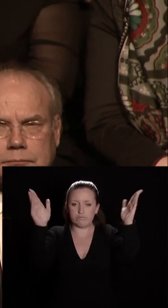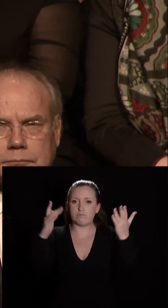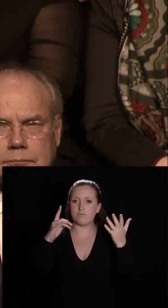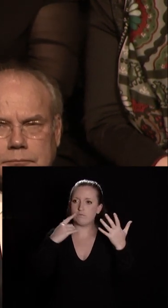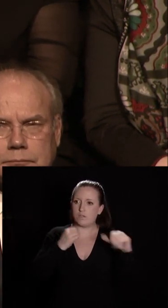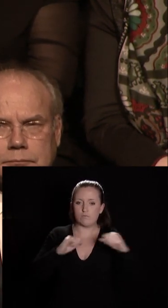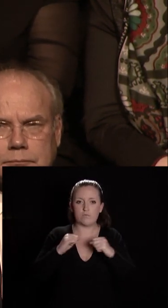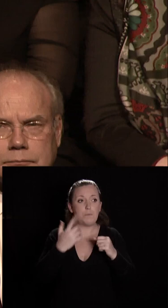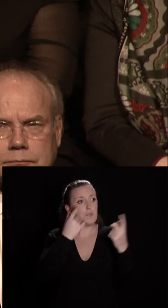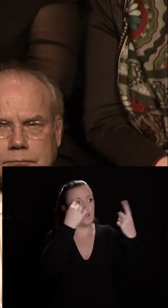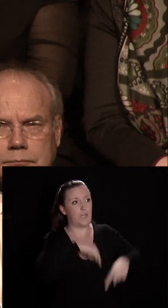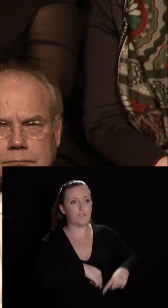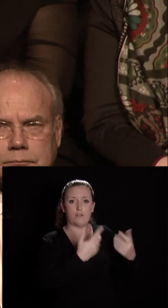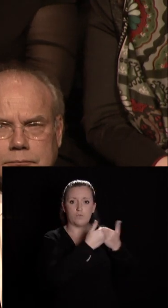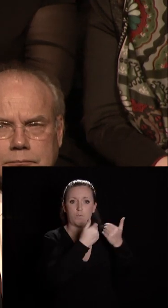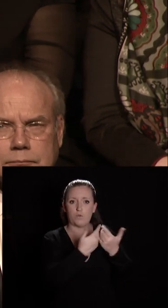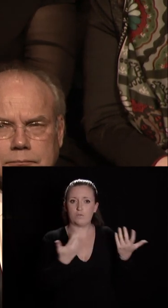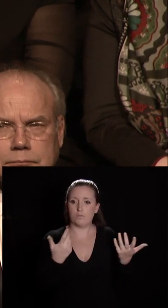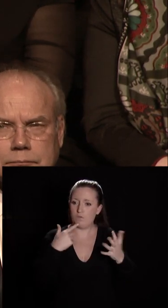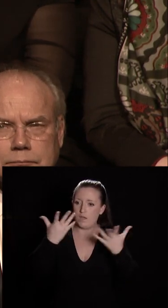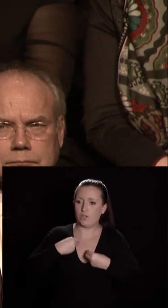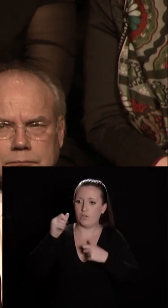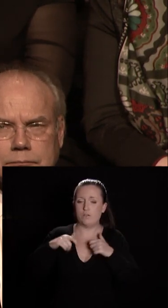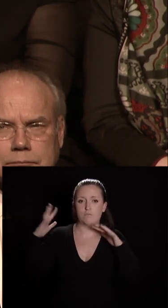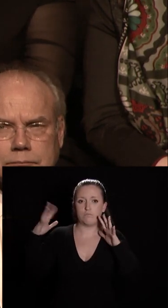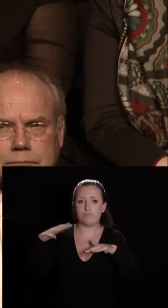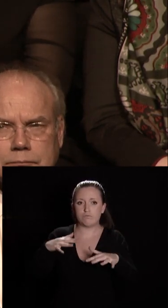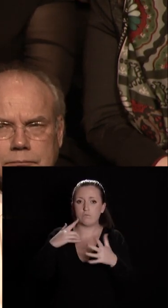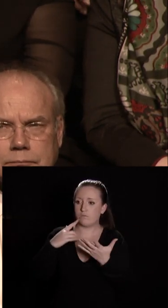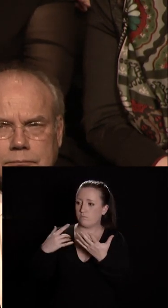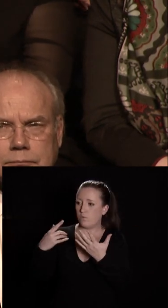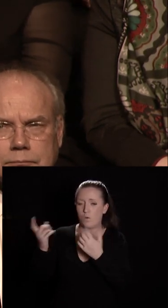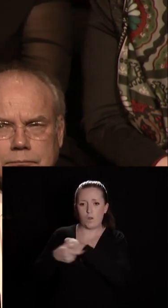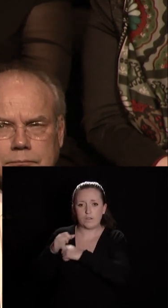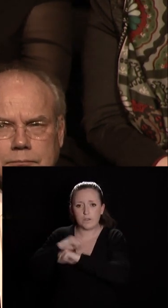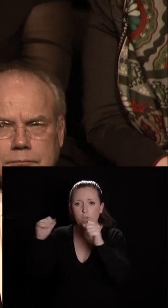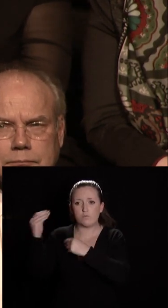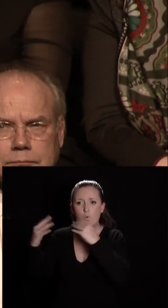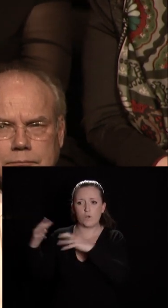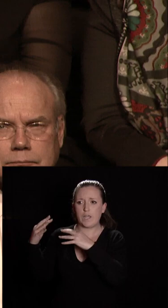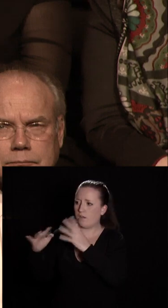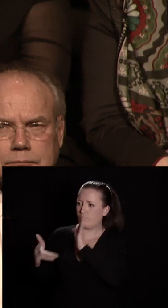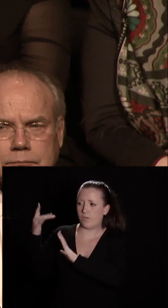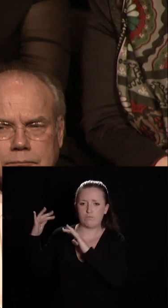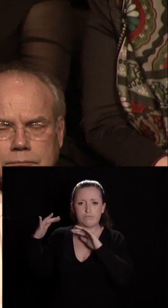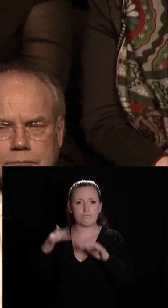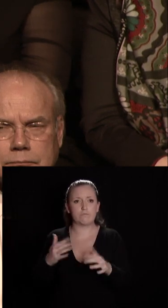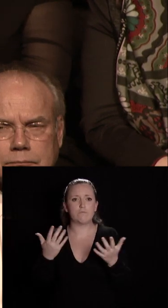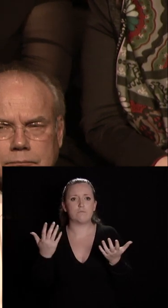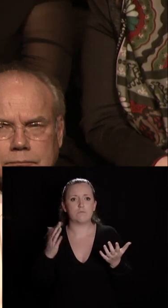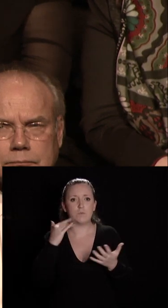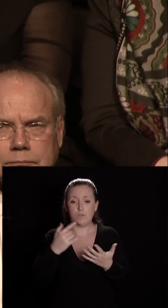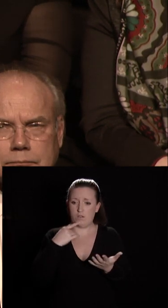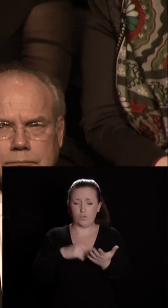l'Etat nous le demande pour l'accueil des populations qui fuient la guerre et le terrorisme dans leur pays et qui comptent sur la France des droits de l'homme